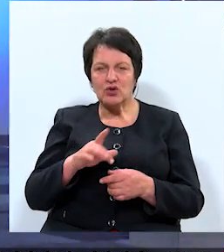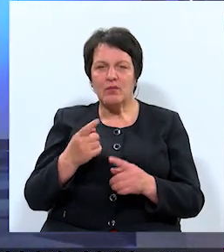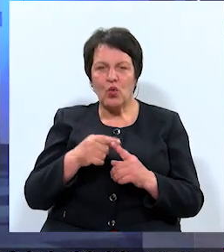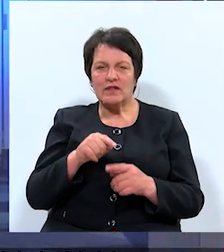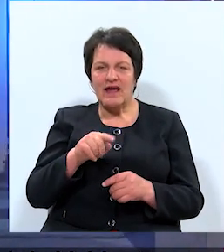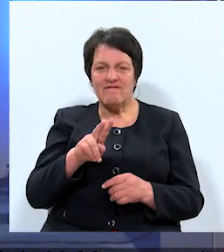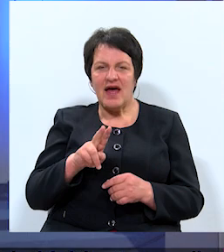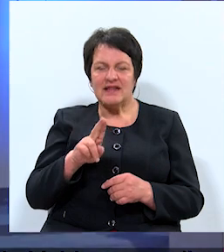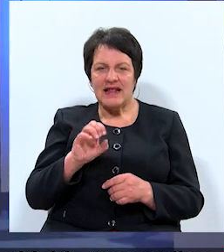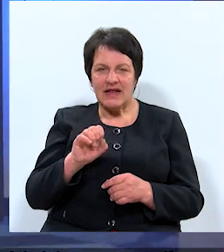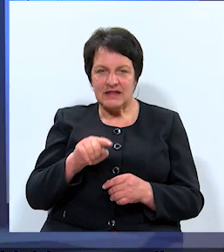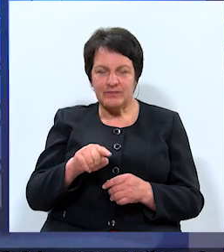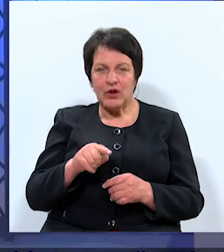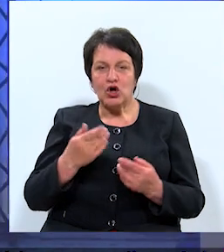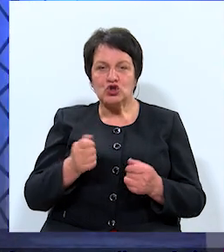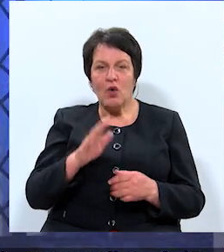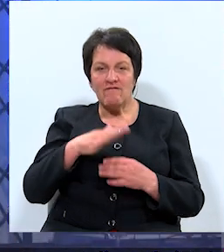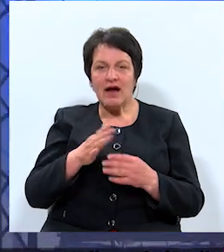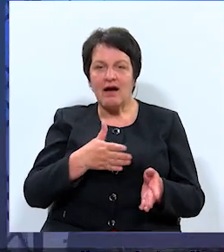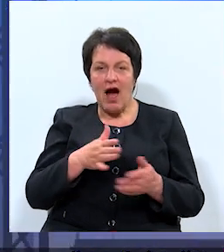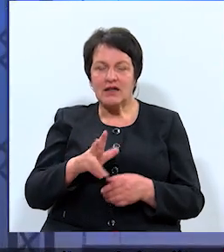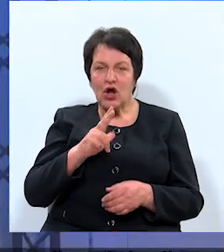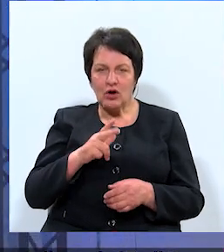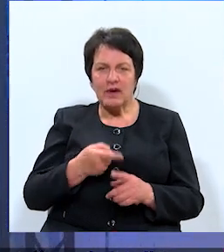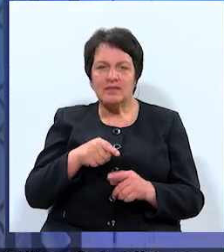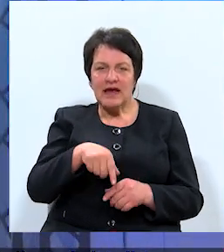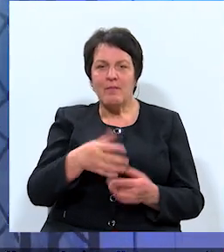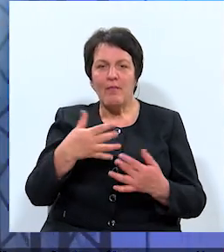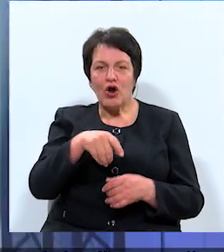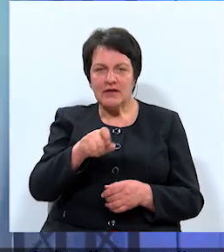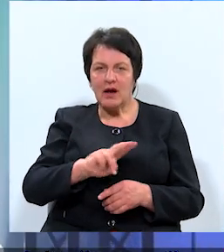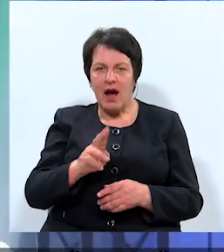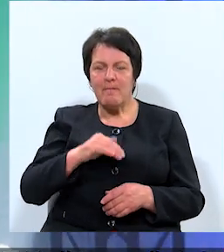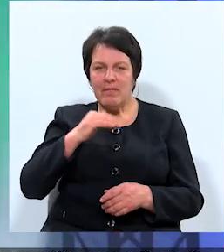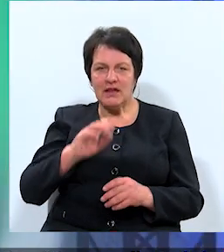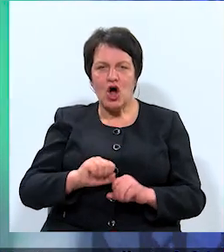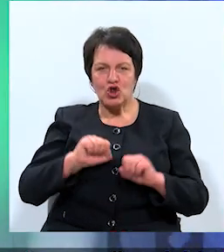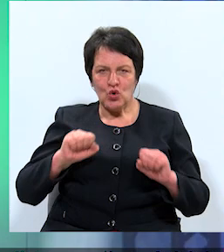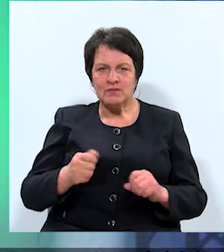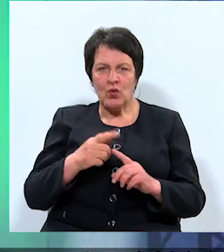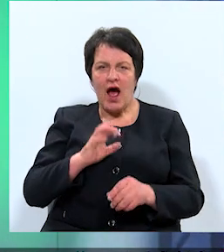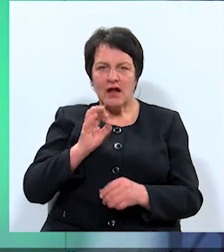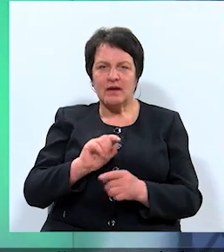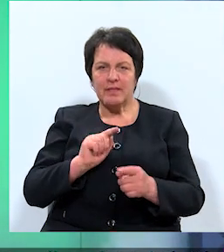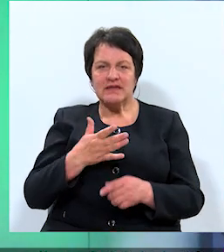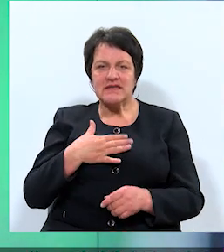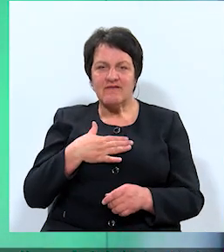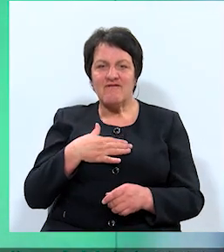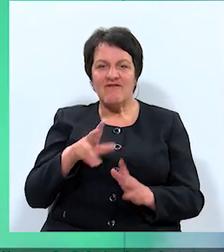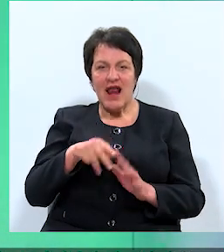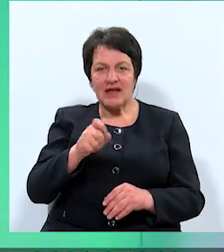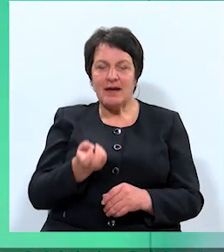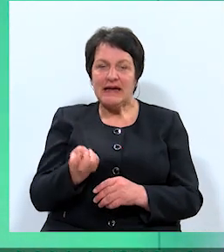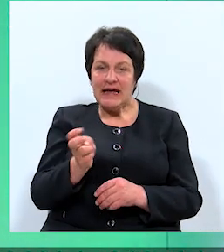.net. un šovakar kārta Daugavpilī. Nu, vismaz tiem politiķiem, kuriem pietika drosmas un atbildības pret saviem vēlētājiem